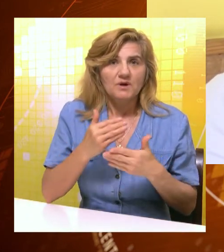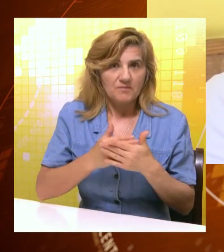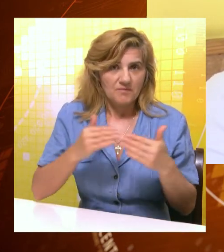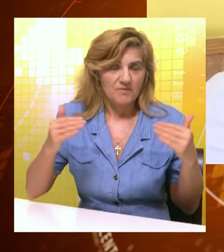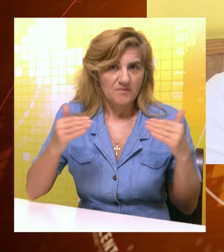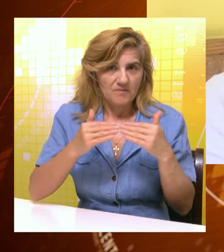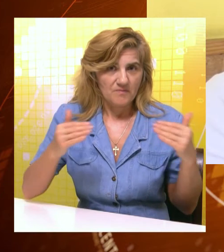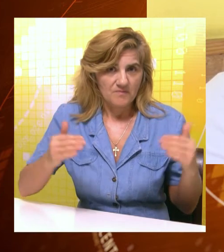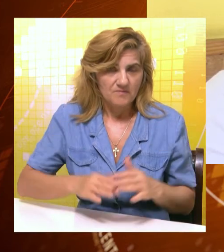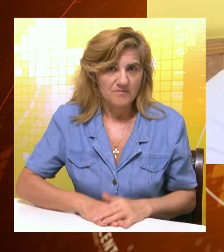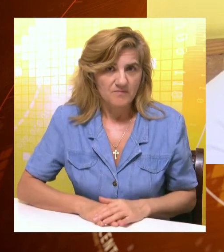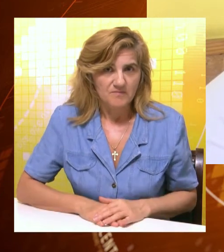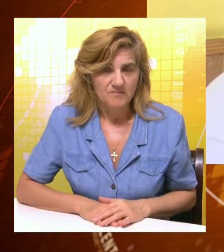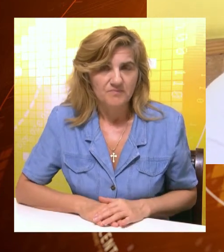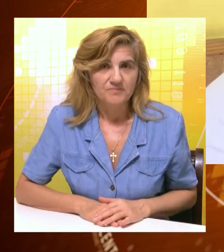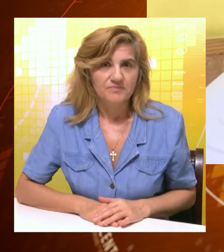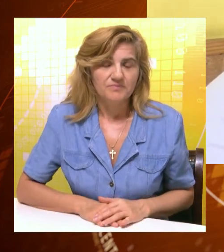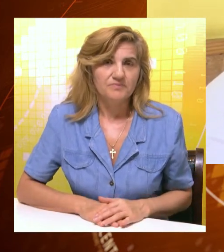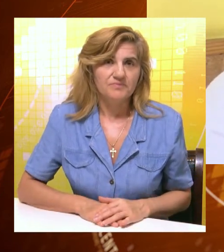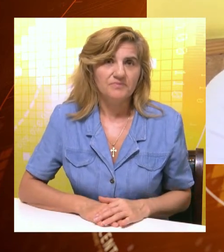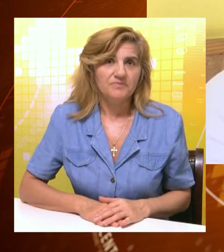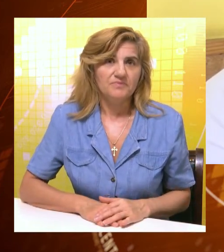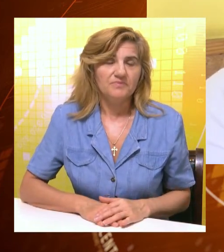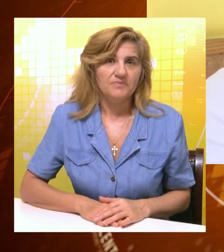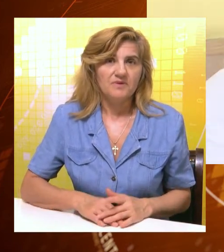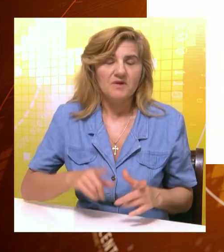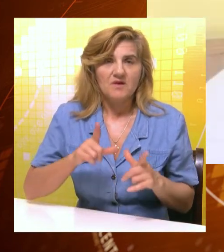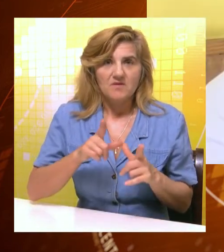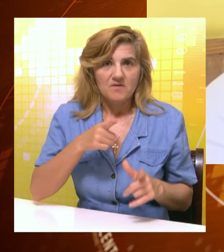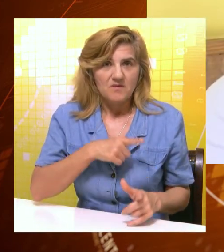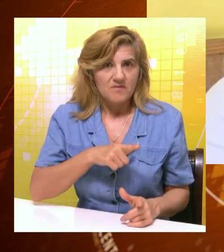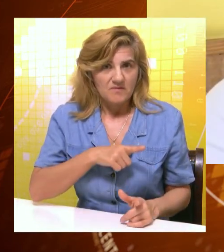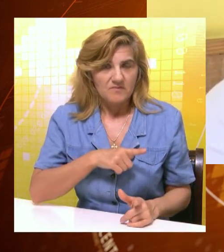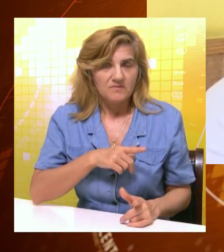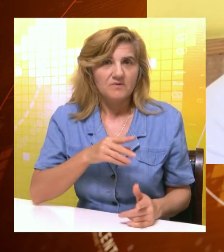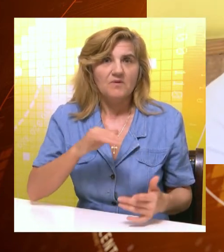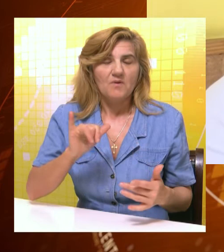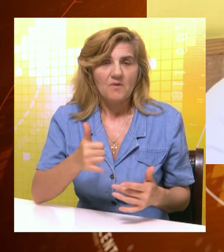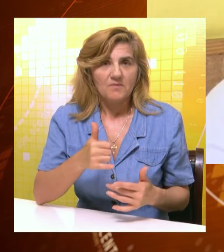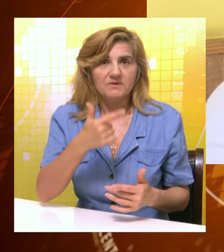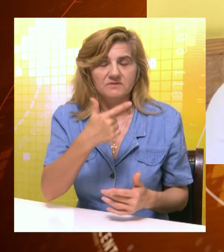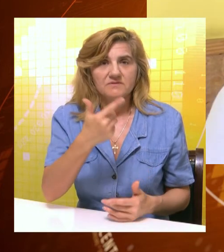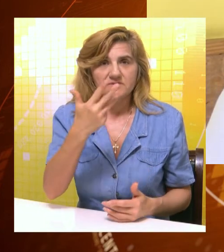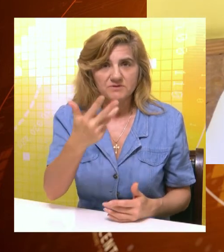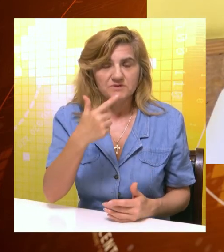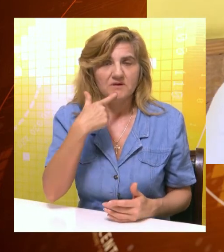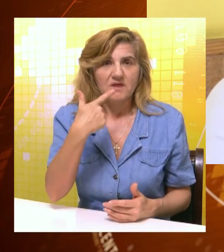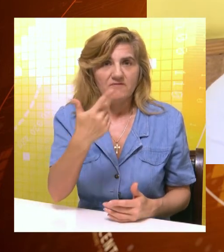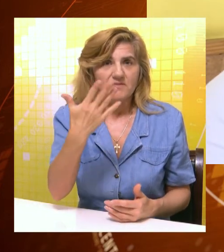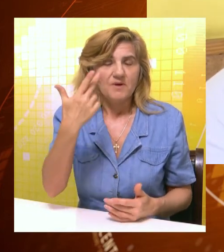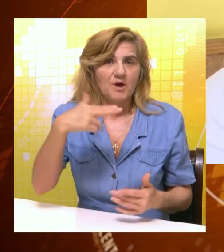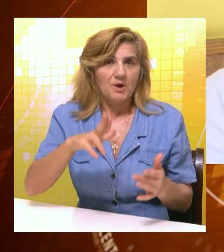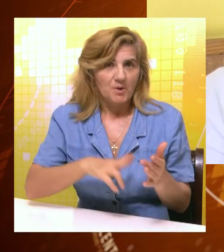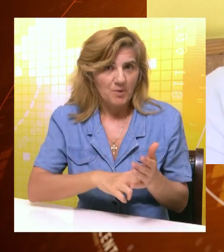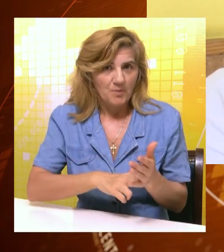propisima, odnosno sa sručnim uputstvom o sprovođenju završnog ispita. Liste želja se popunjavaju 24. i 25.